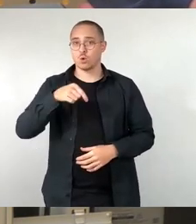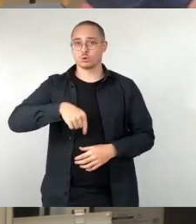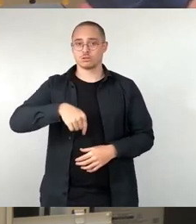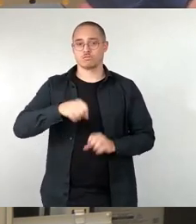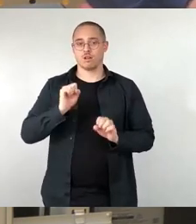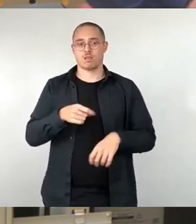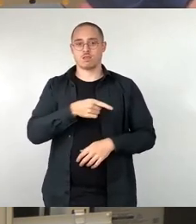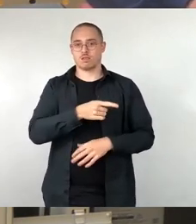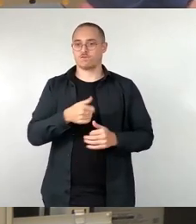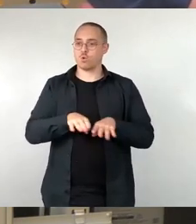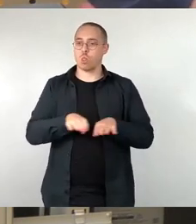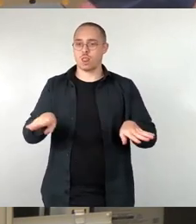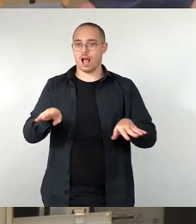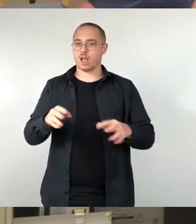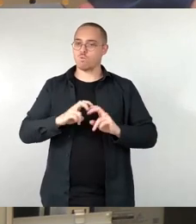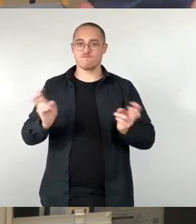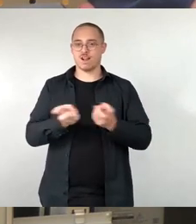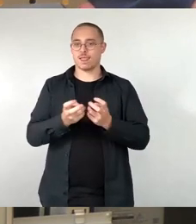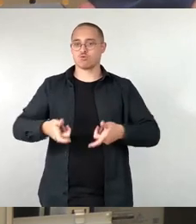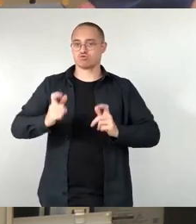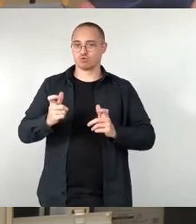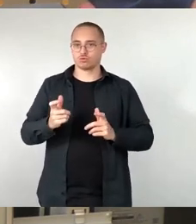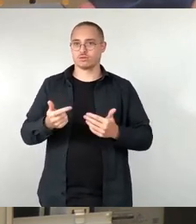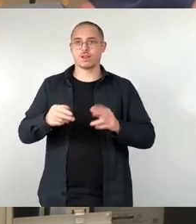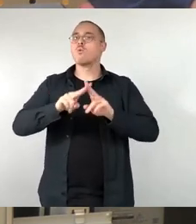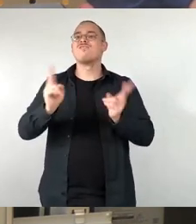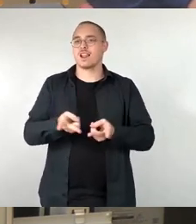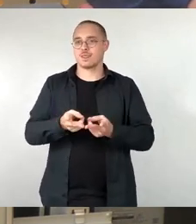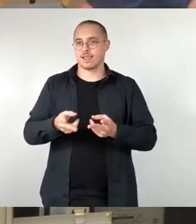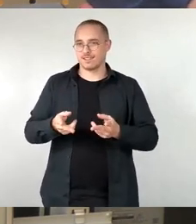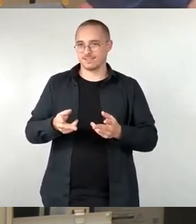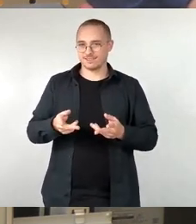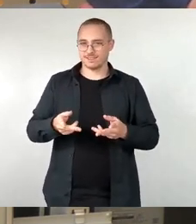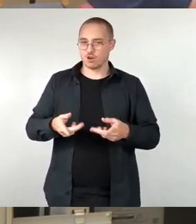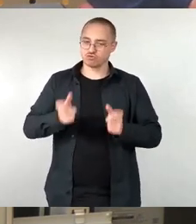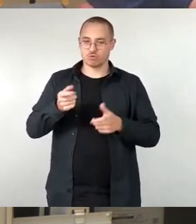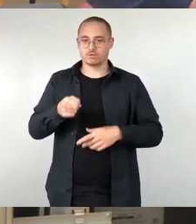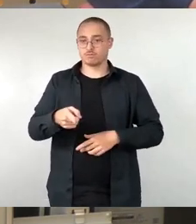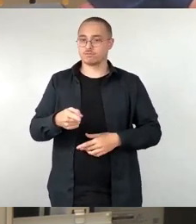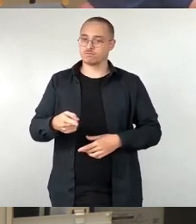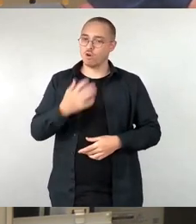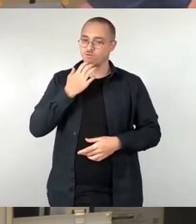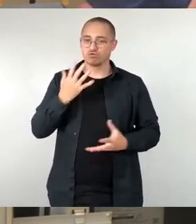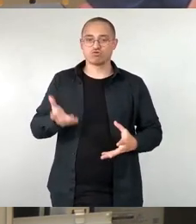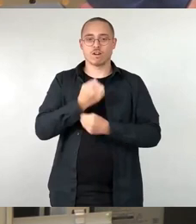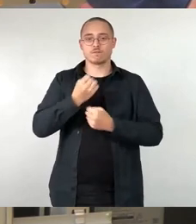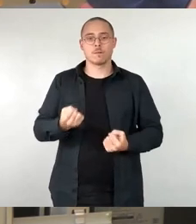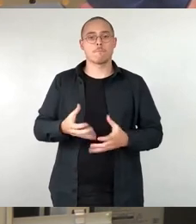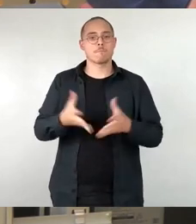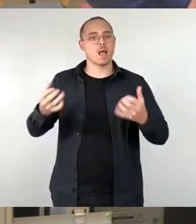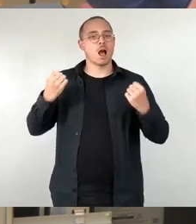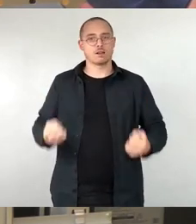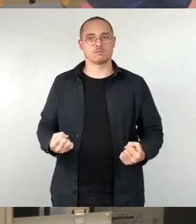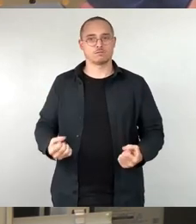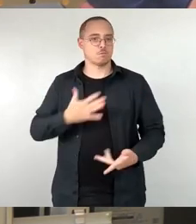Umweltausschusses, dass wir da eine Mehrheit in diesem Stadtrat hinkriegen. Denn, zumindest ist es meine Meinung, Herr Hilbert kann ja